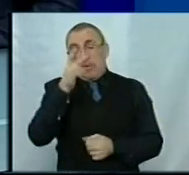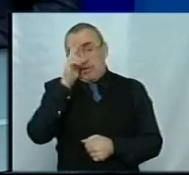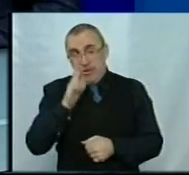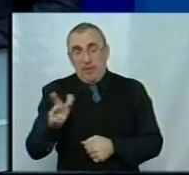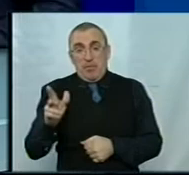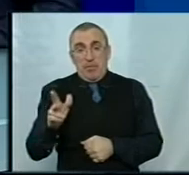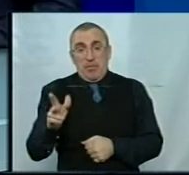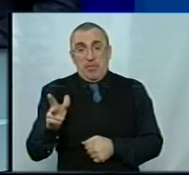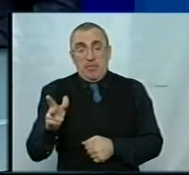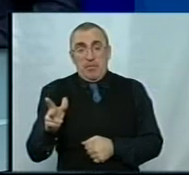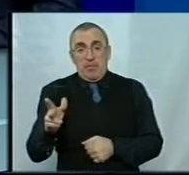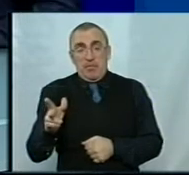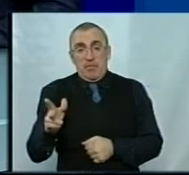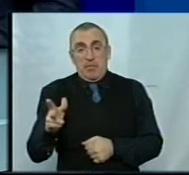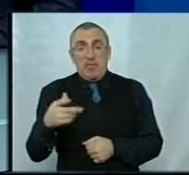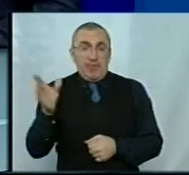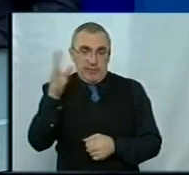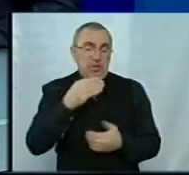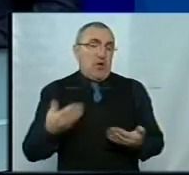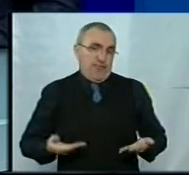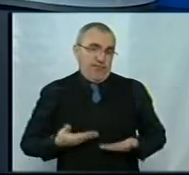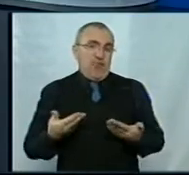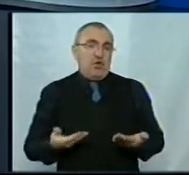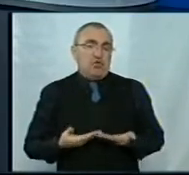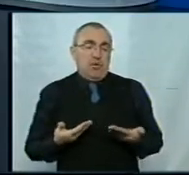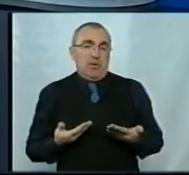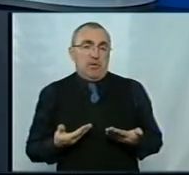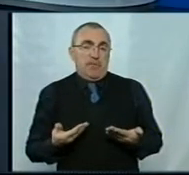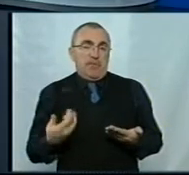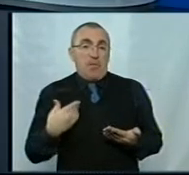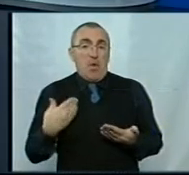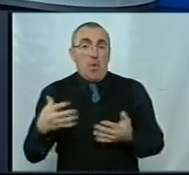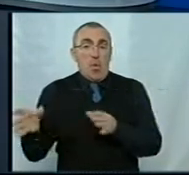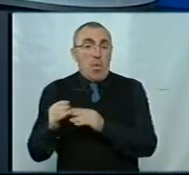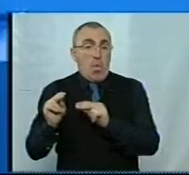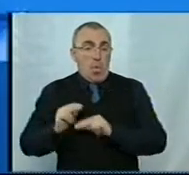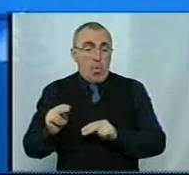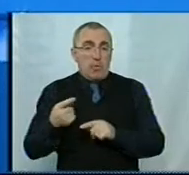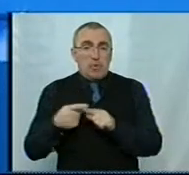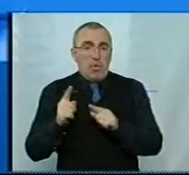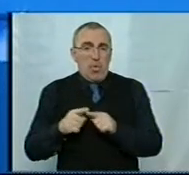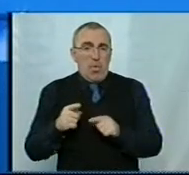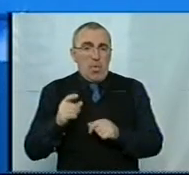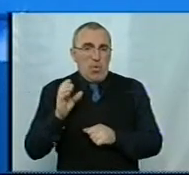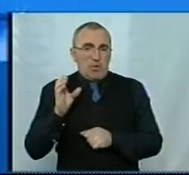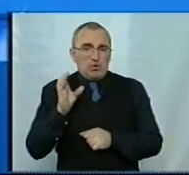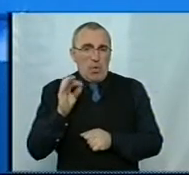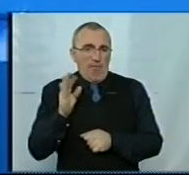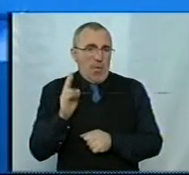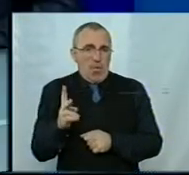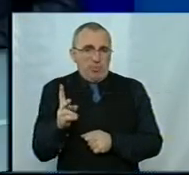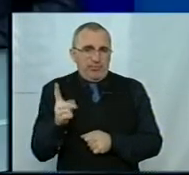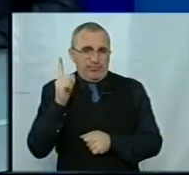Ну, як, вижили всі, слава Богу. Ні, звісно, що вижили. Це от не зручно, просто ваші колеги там казали, що це якийсь совок просто. Це не зручно. Мені